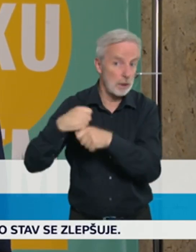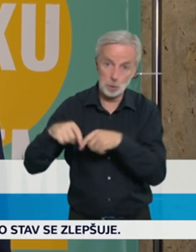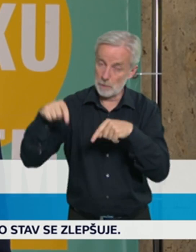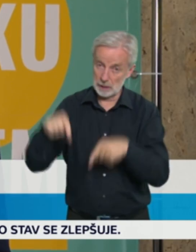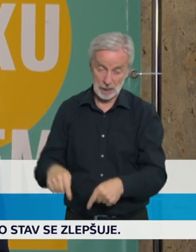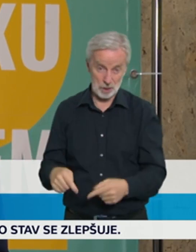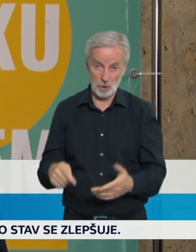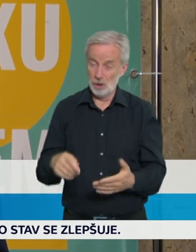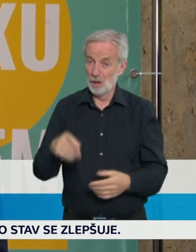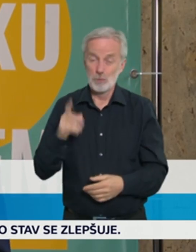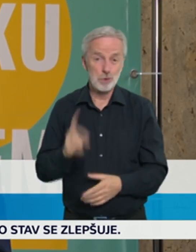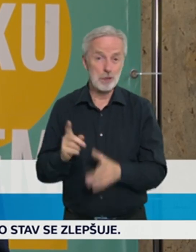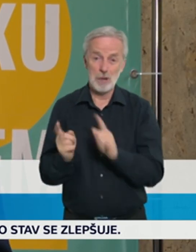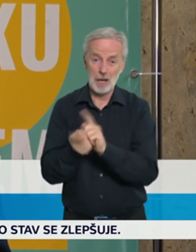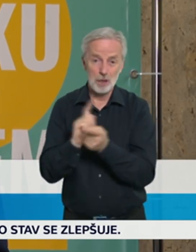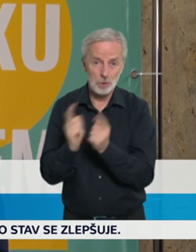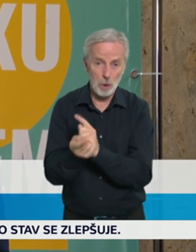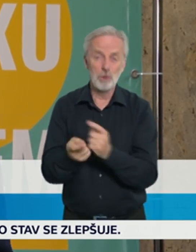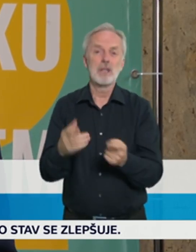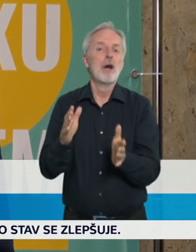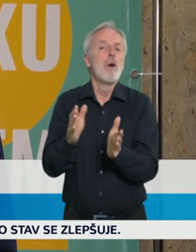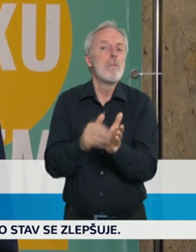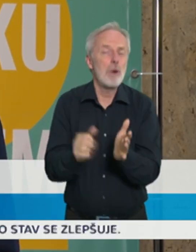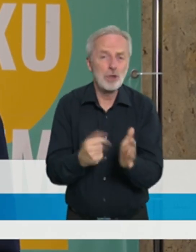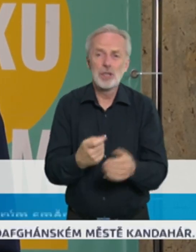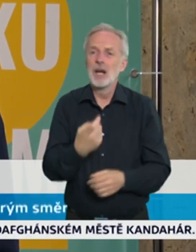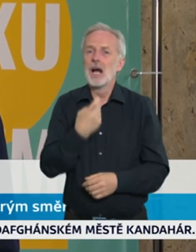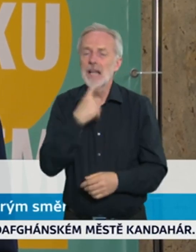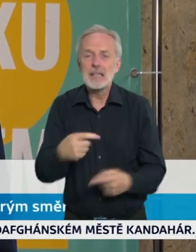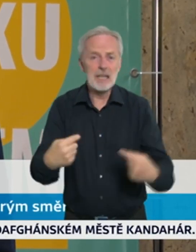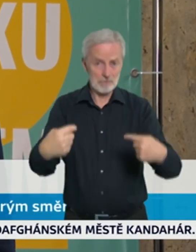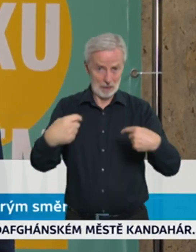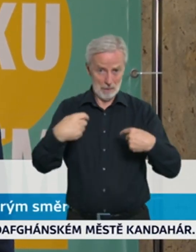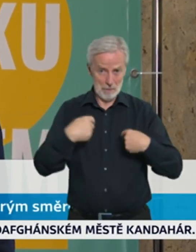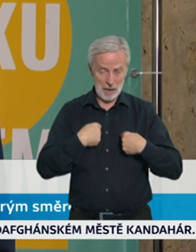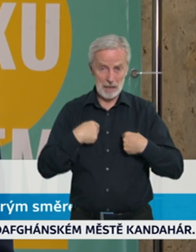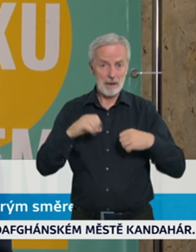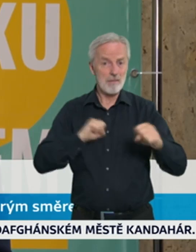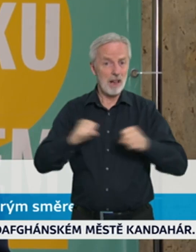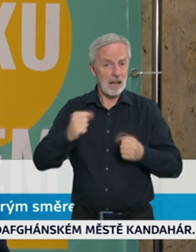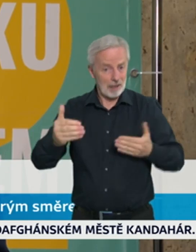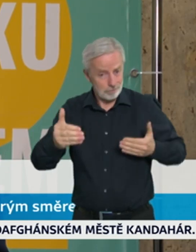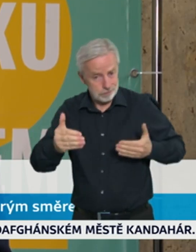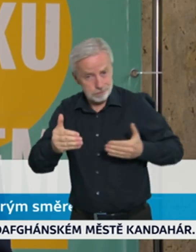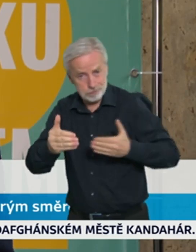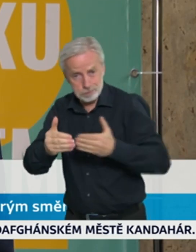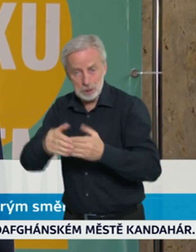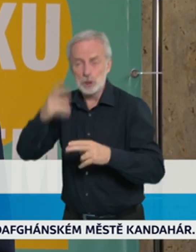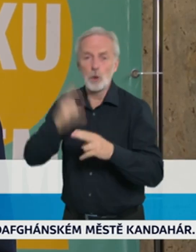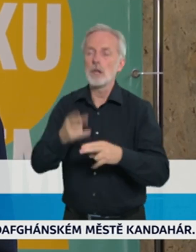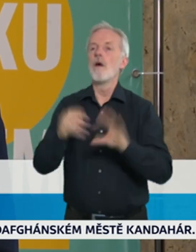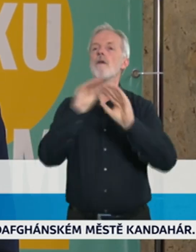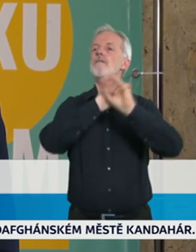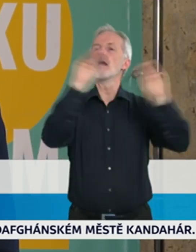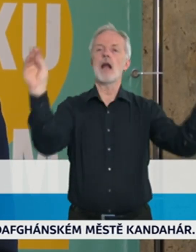konsenzus, protože určitě by bylo špatně, aby jsme zavedli nějaké opatření, která pak případně nastupující